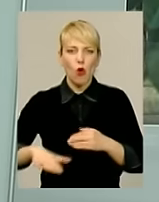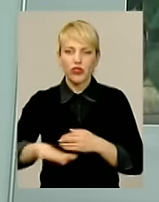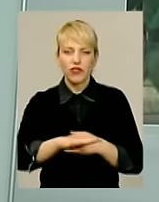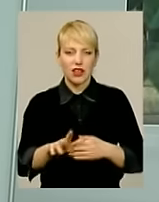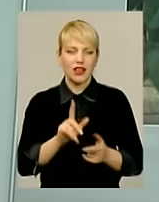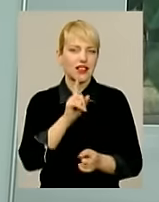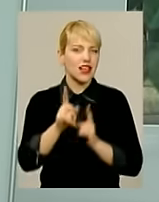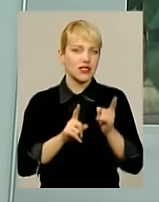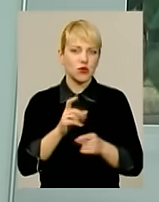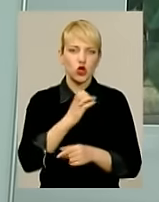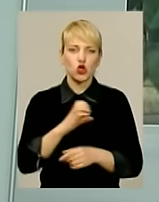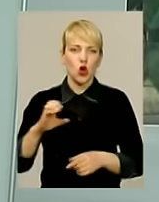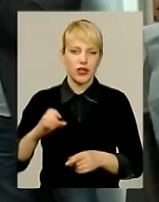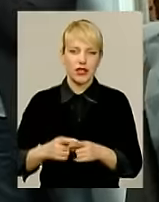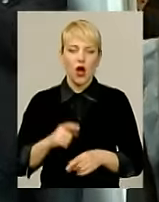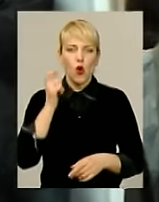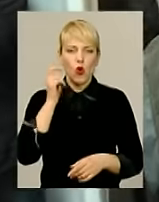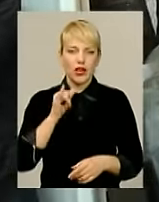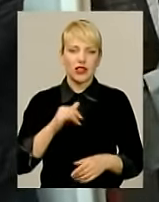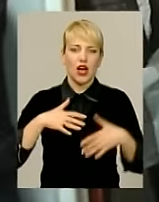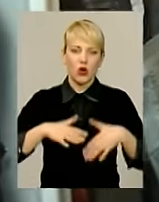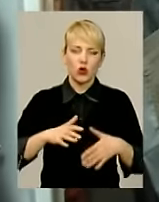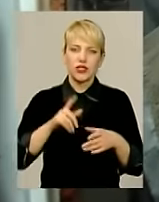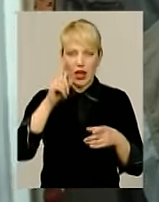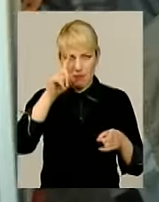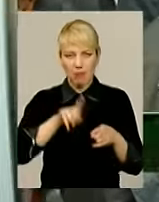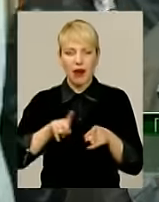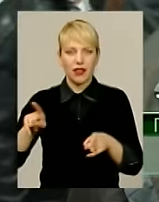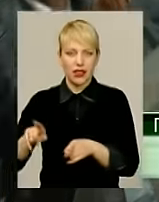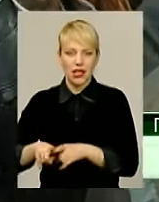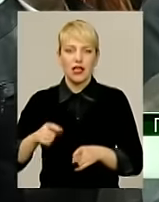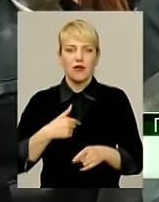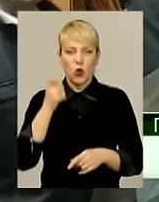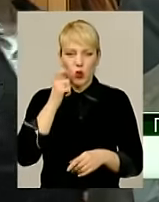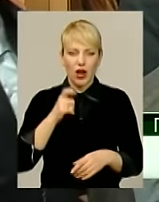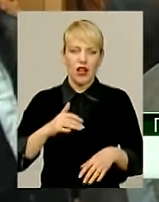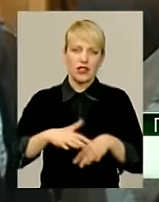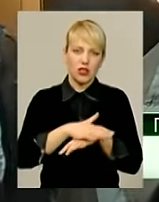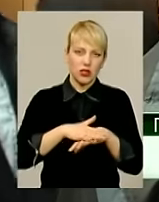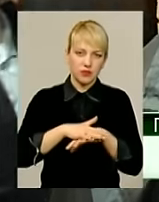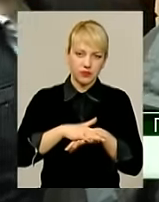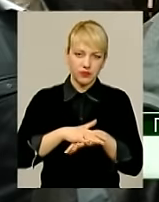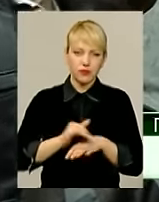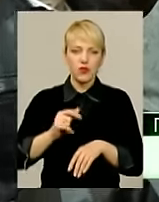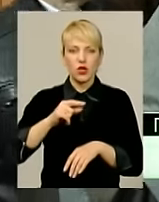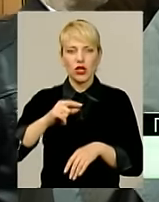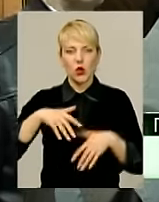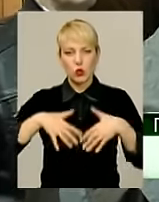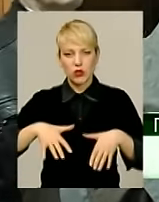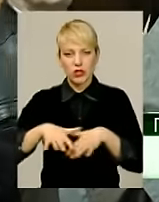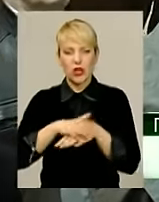століттями. Україна, Грузія – це брати. Я люблю, дійсно, Україну і український народ. Їх треба любити.